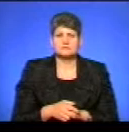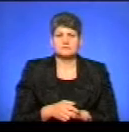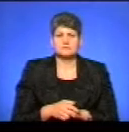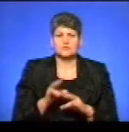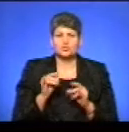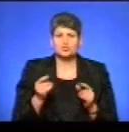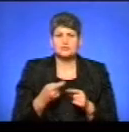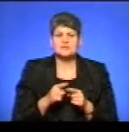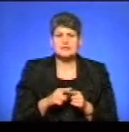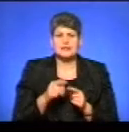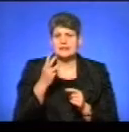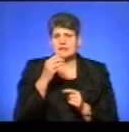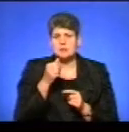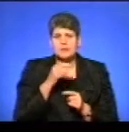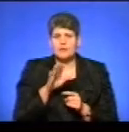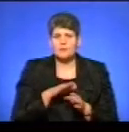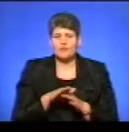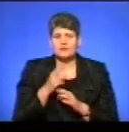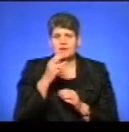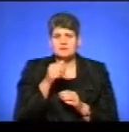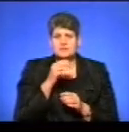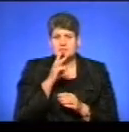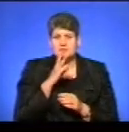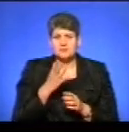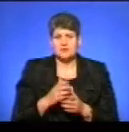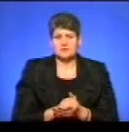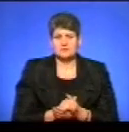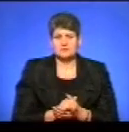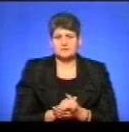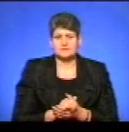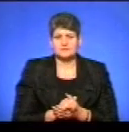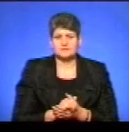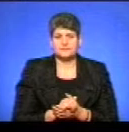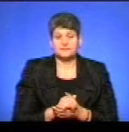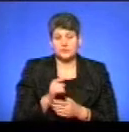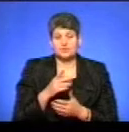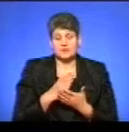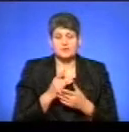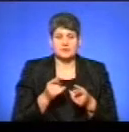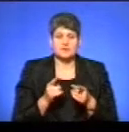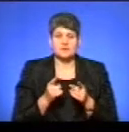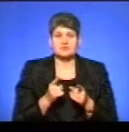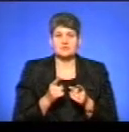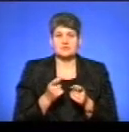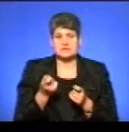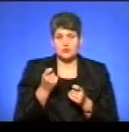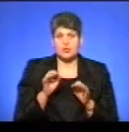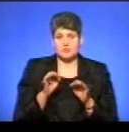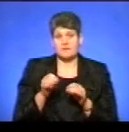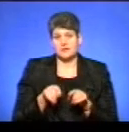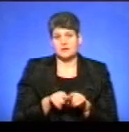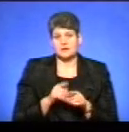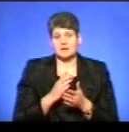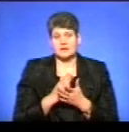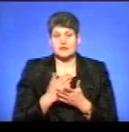Це на три місяці, навіть не на повні три місяці заробітної відплати управлінського персоналу. І тут є дійсно зерно правди, і так воно і є.